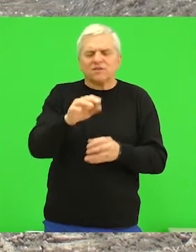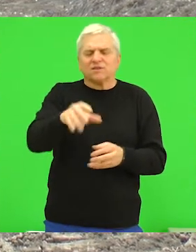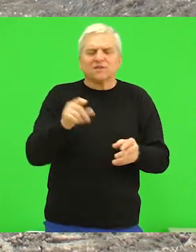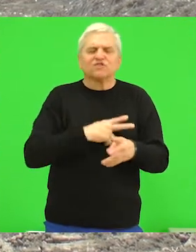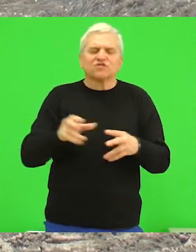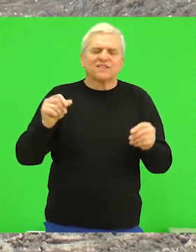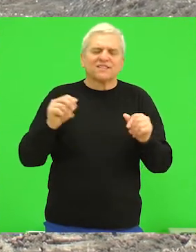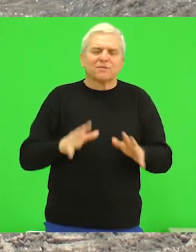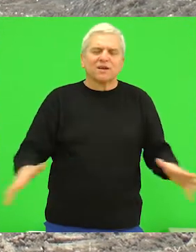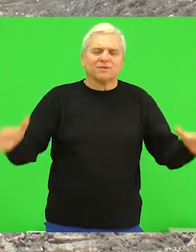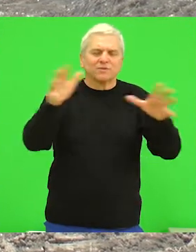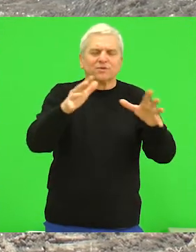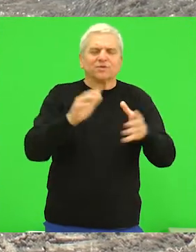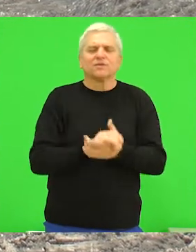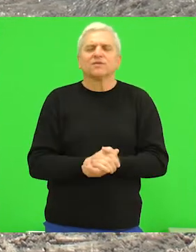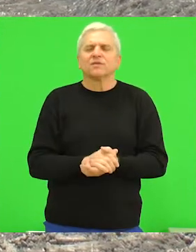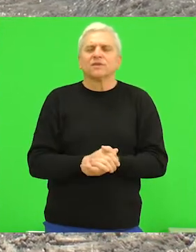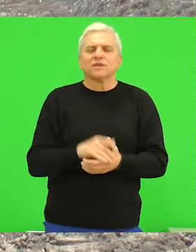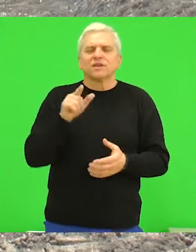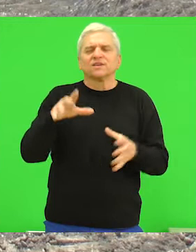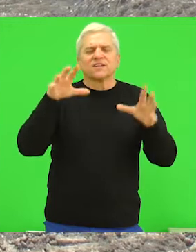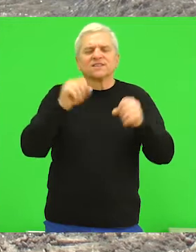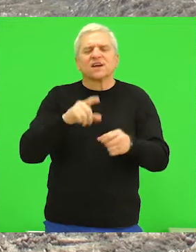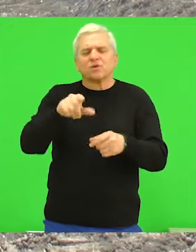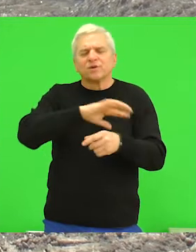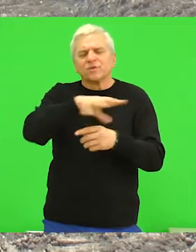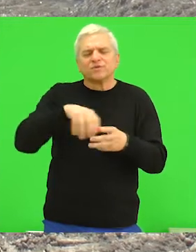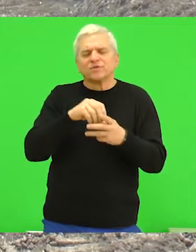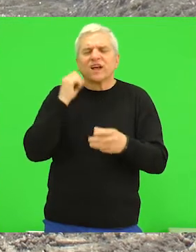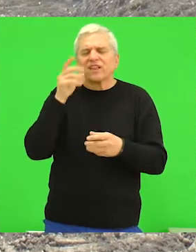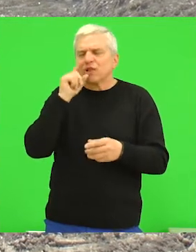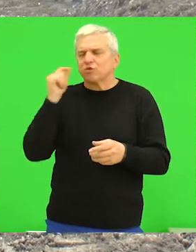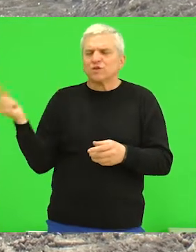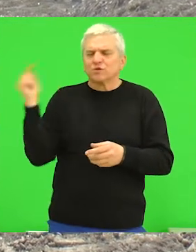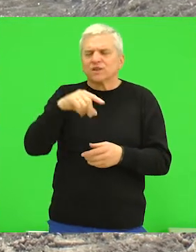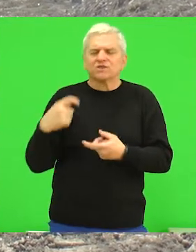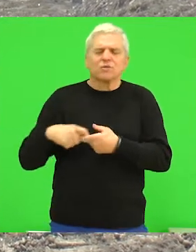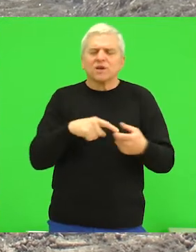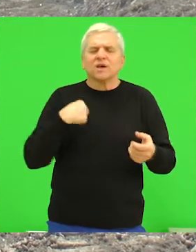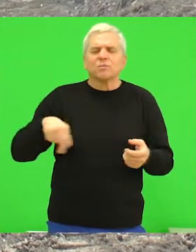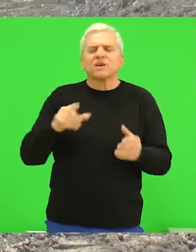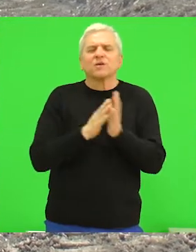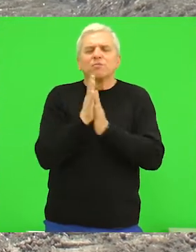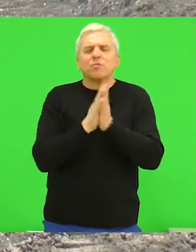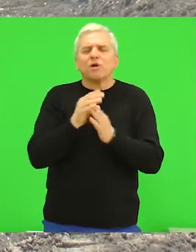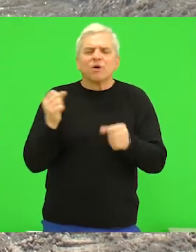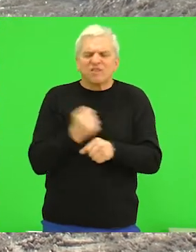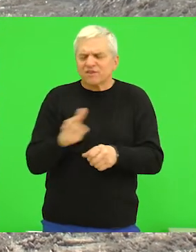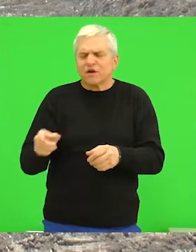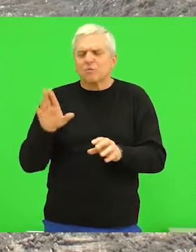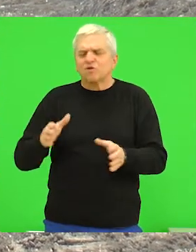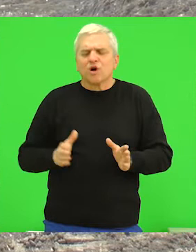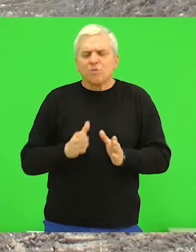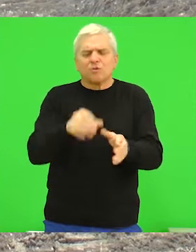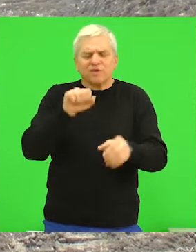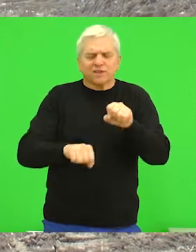čiste zemlje. Zavako građana, kad donese građani šut, zamolimo da sipaju da stači na put, da